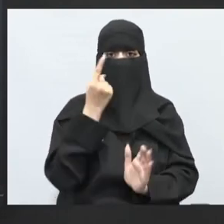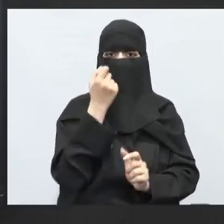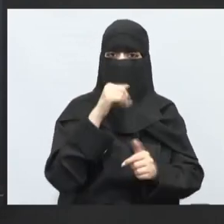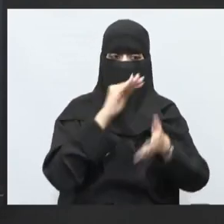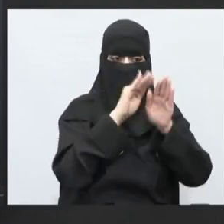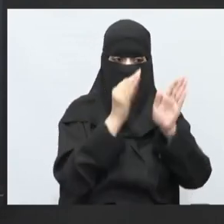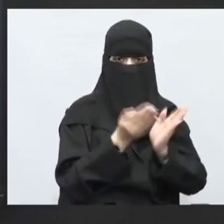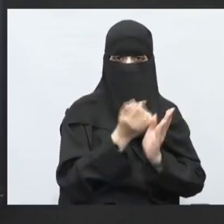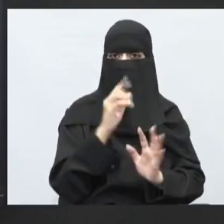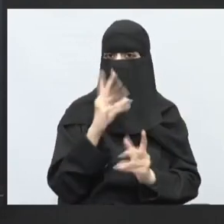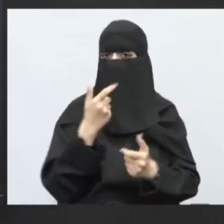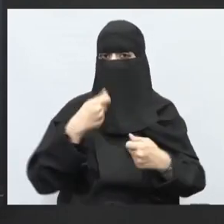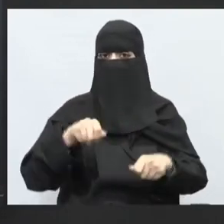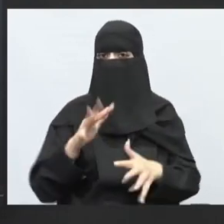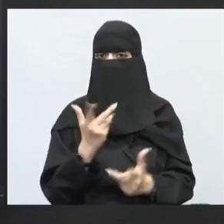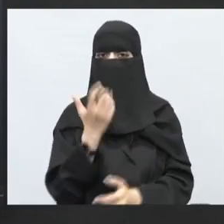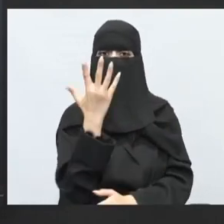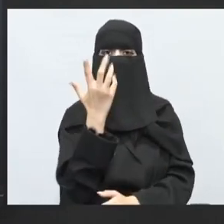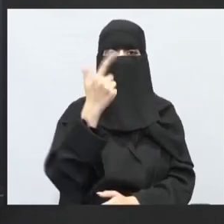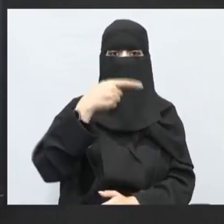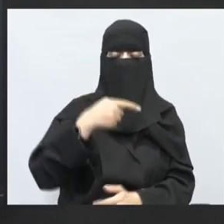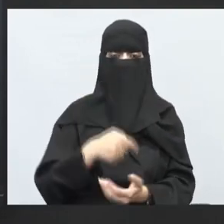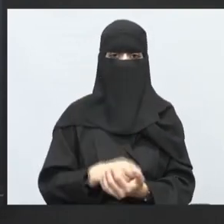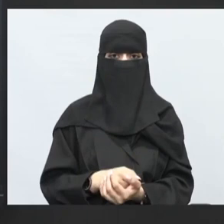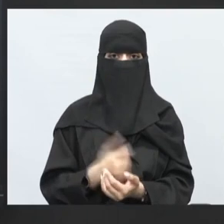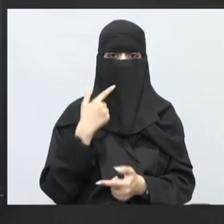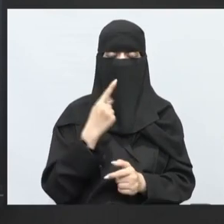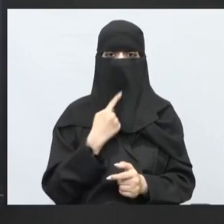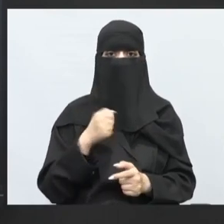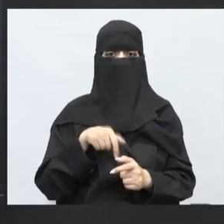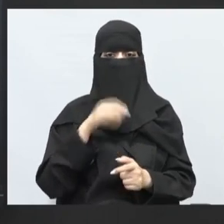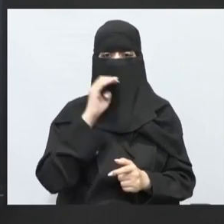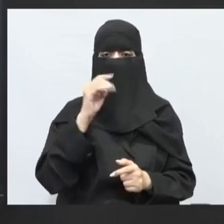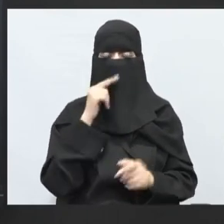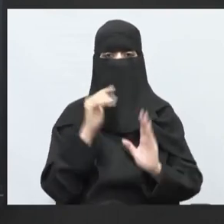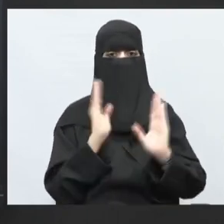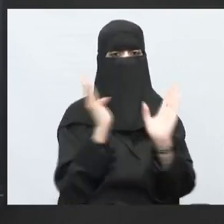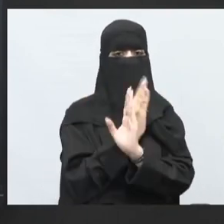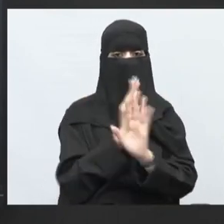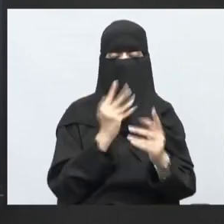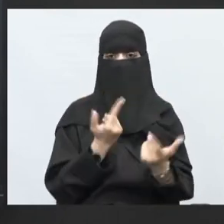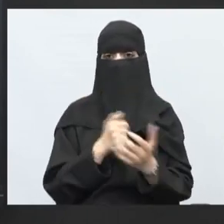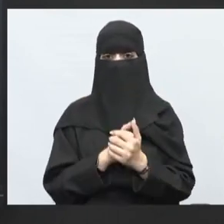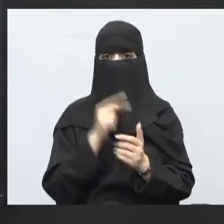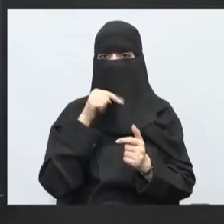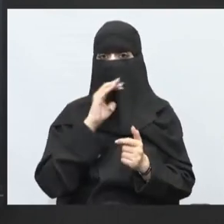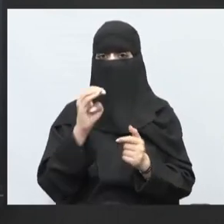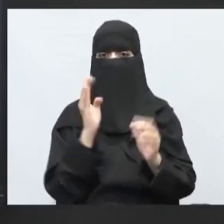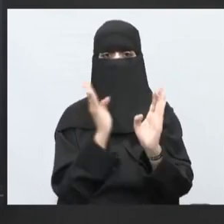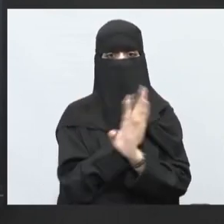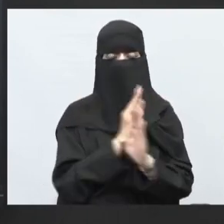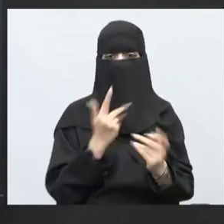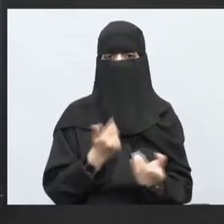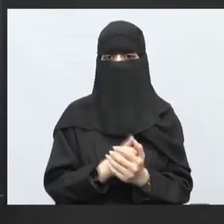خمسة عشر ريال طيب نريد الآن نحلها بشكل عكسي كيف نحلها بشكل عكسي